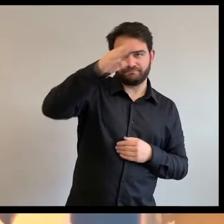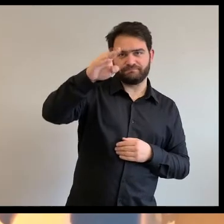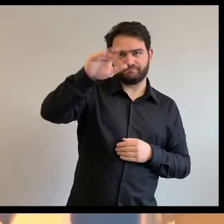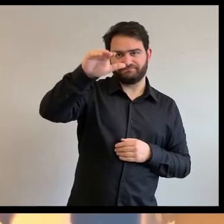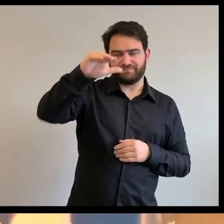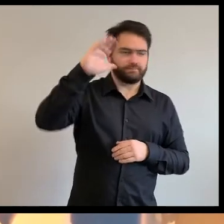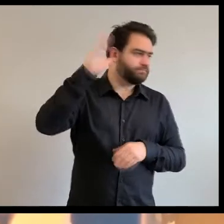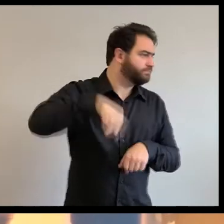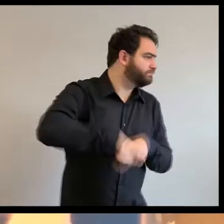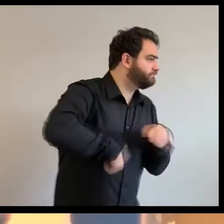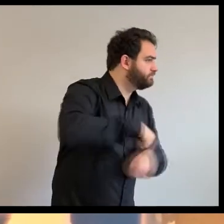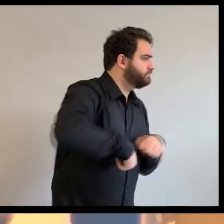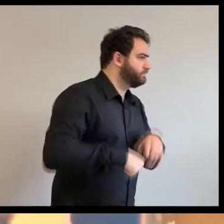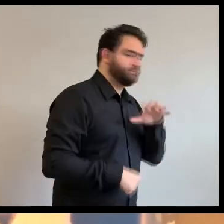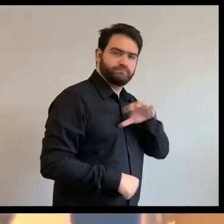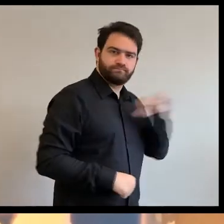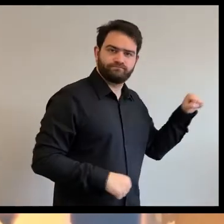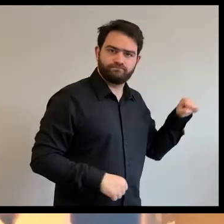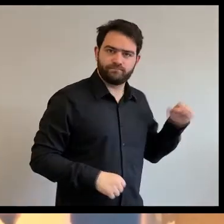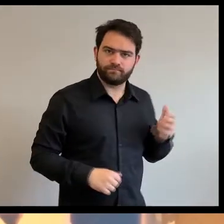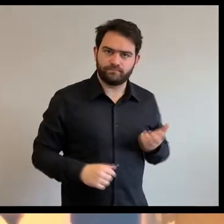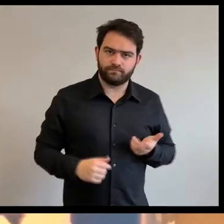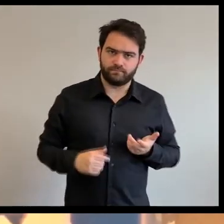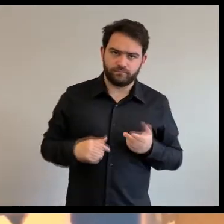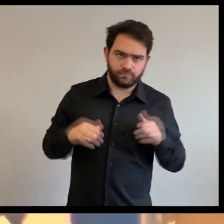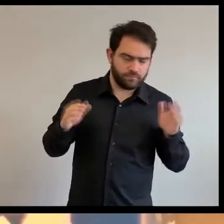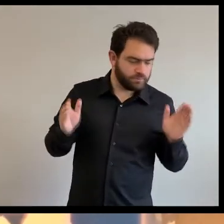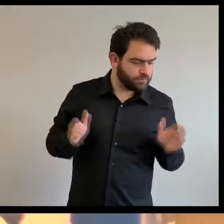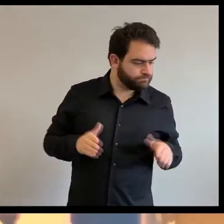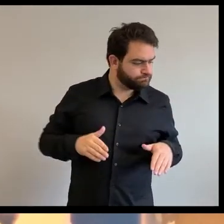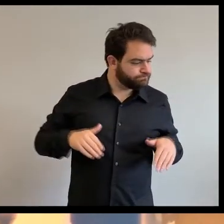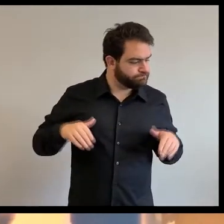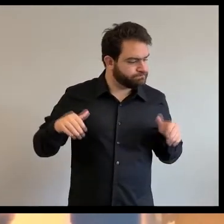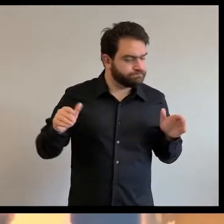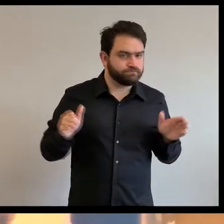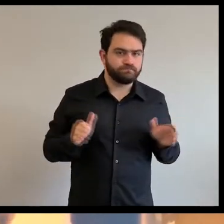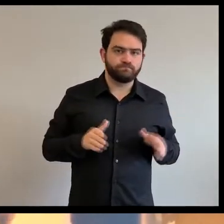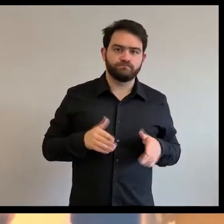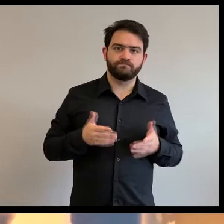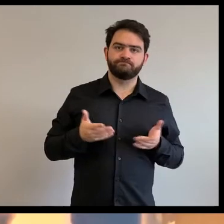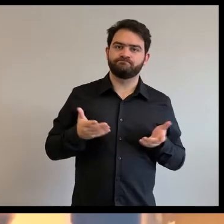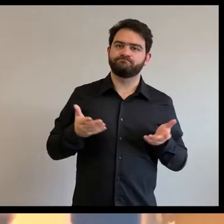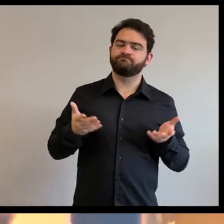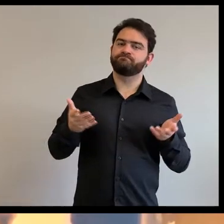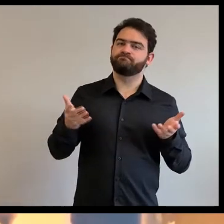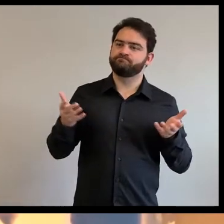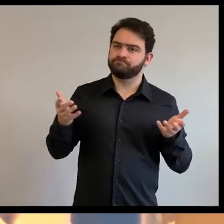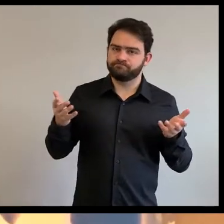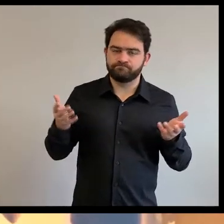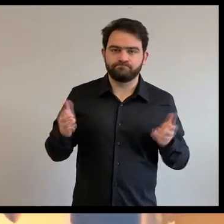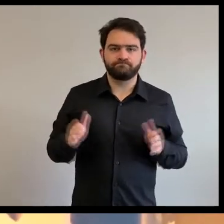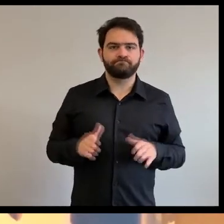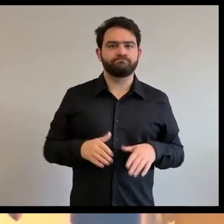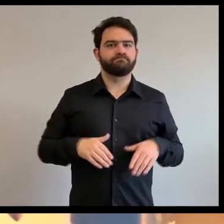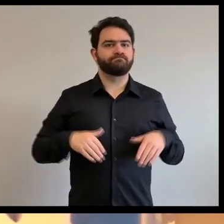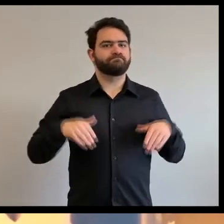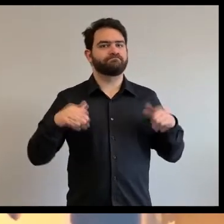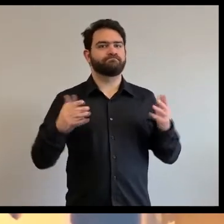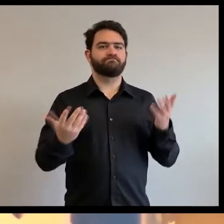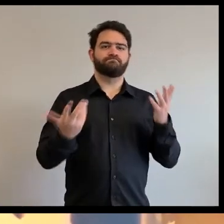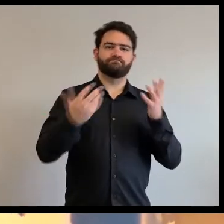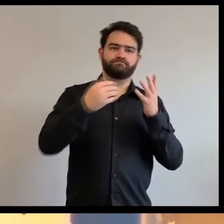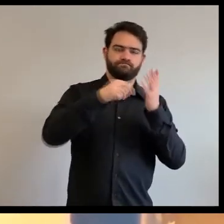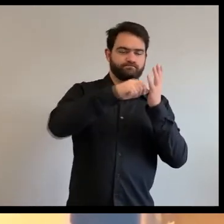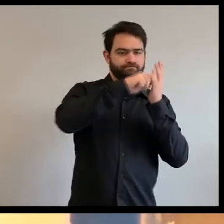pas brûler mon poil, je vais être protégé, je vais trouver un endroit où je serai sang et sauf,